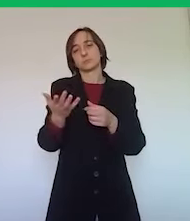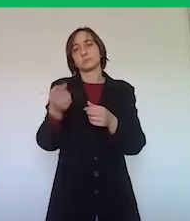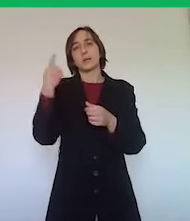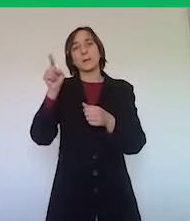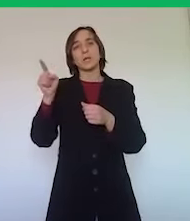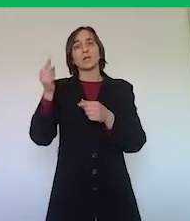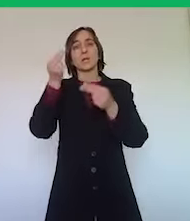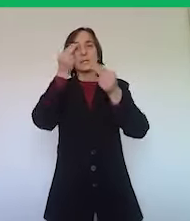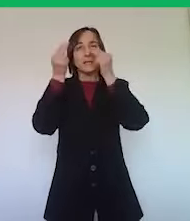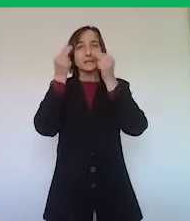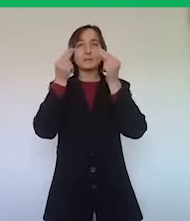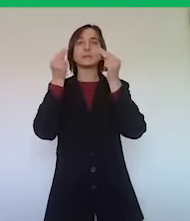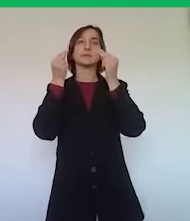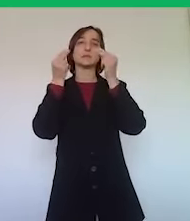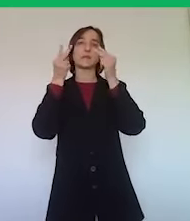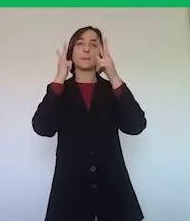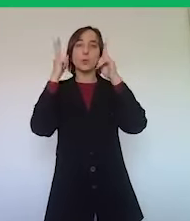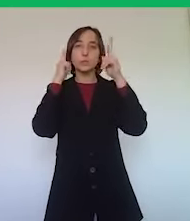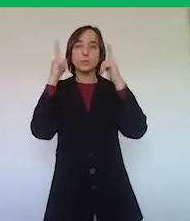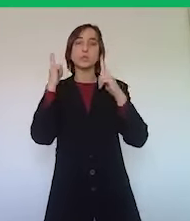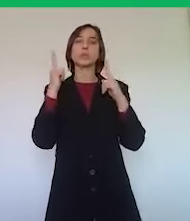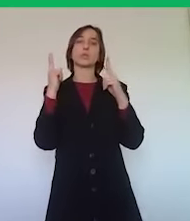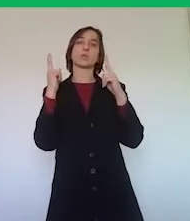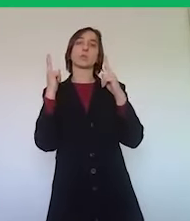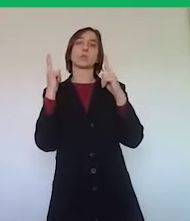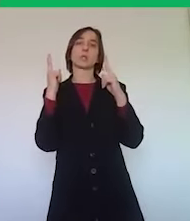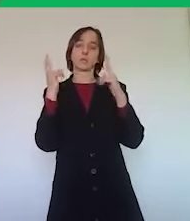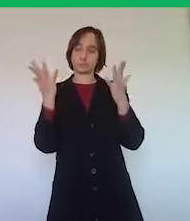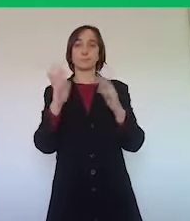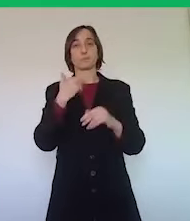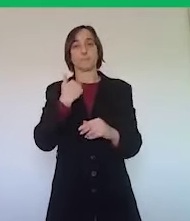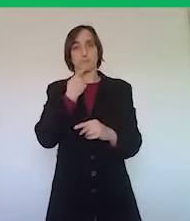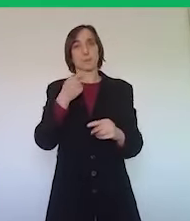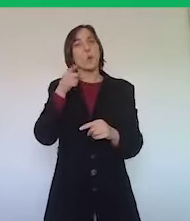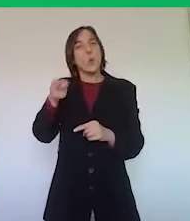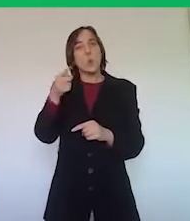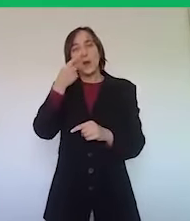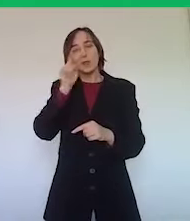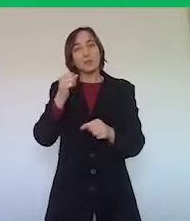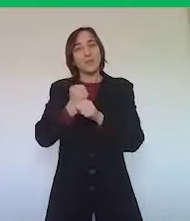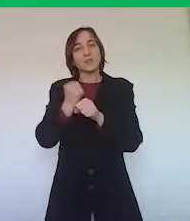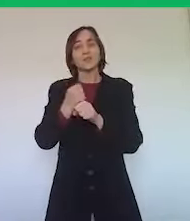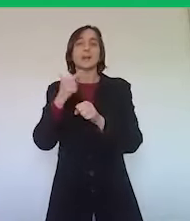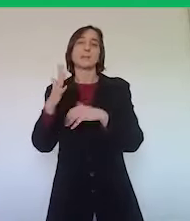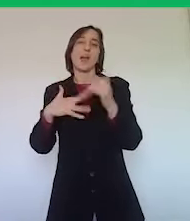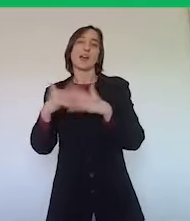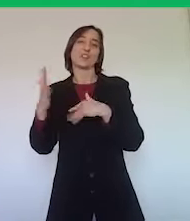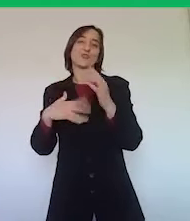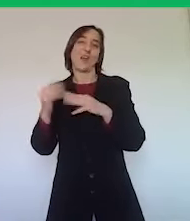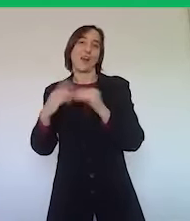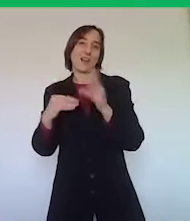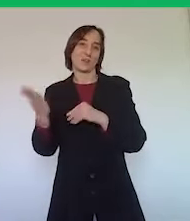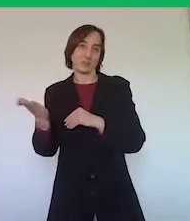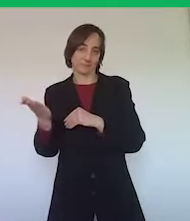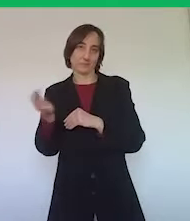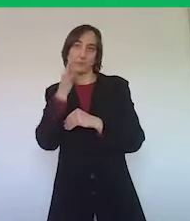attività di estetista, parrucchiere, specifico che queste sono attività di carattere artigianale, quindi